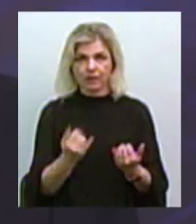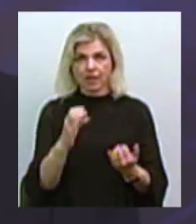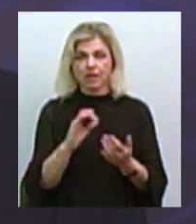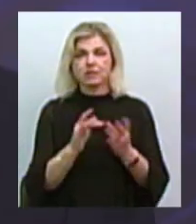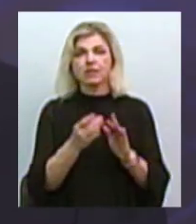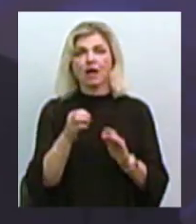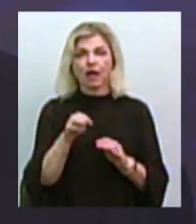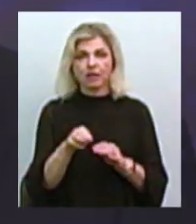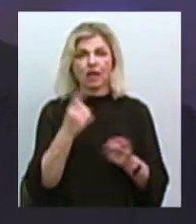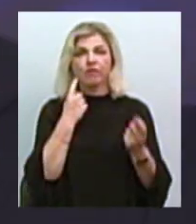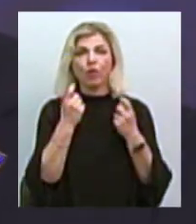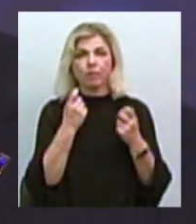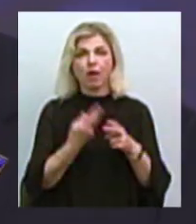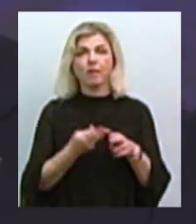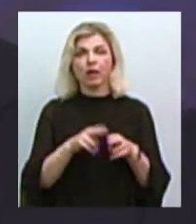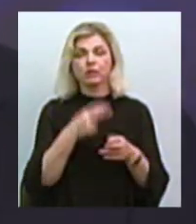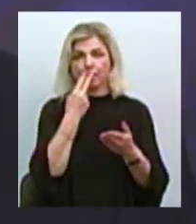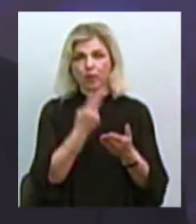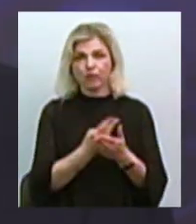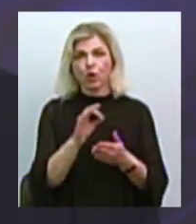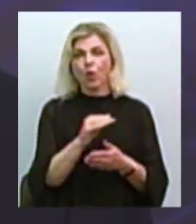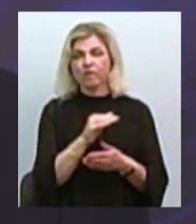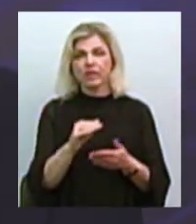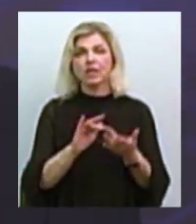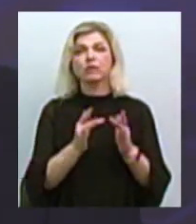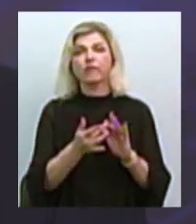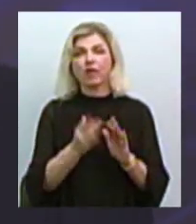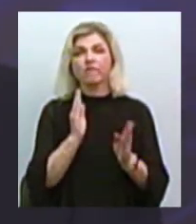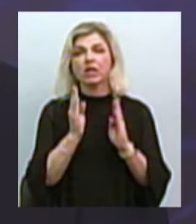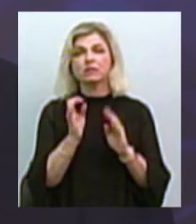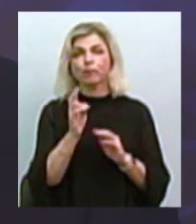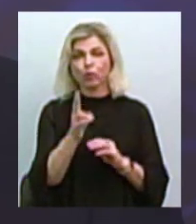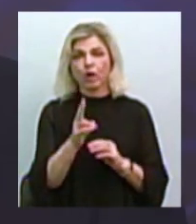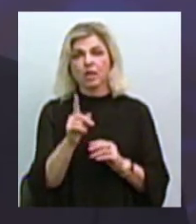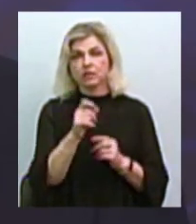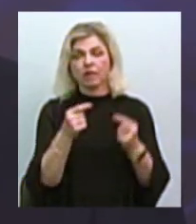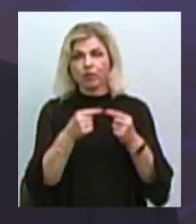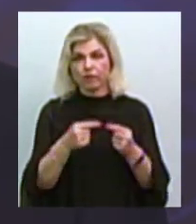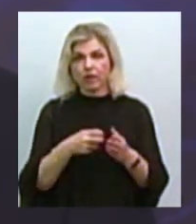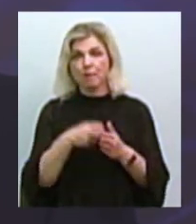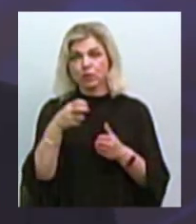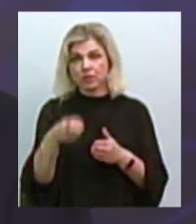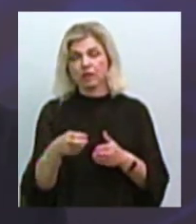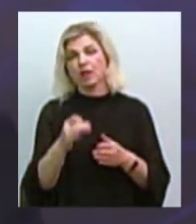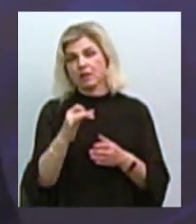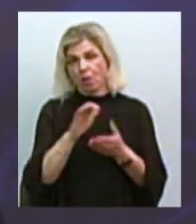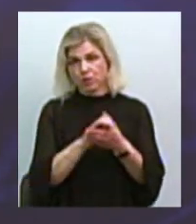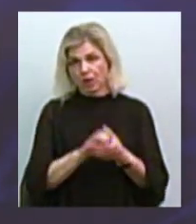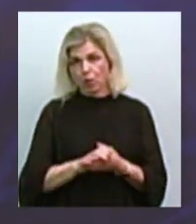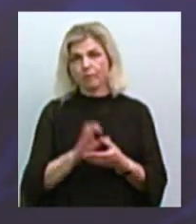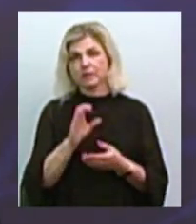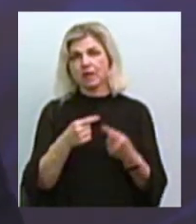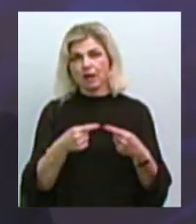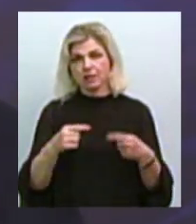сайт, це сьогодні інформація, яка представлена на офіційній сторінці Фейсбук. Ви можете за відповідними посиланнями перейти і ознайомитися з тими чи іншими